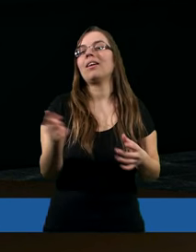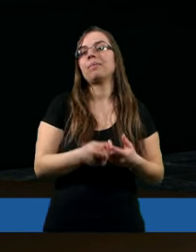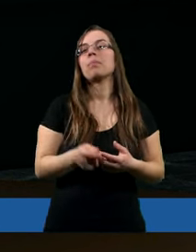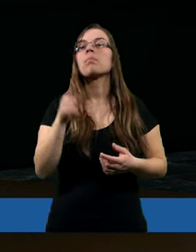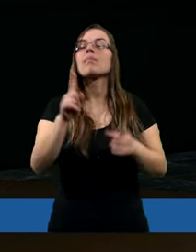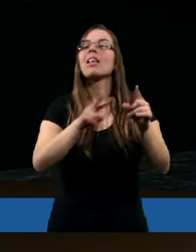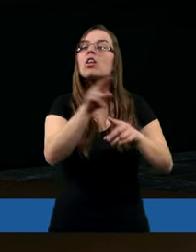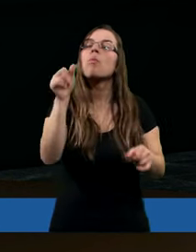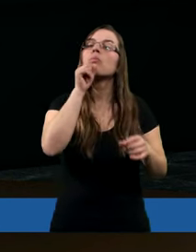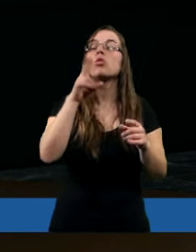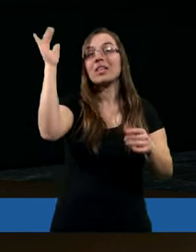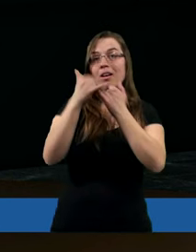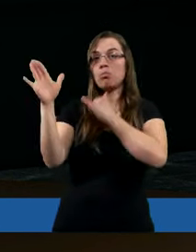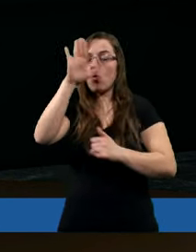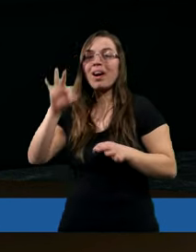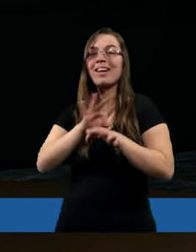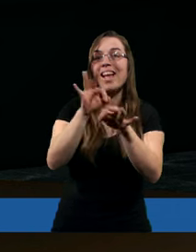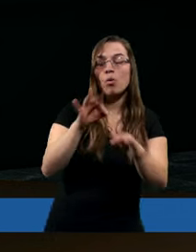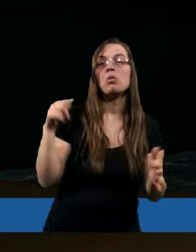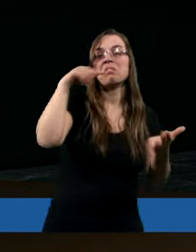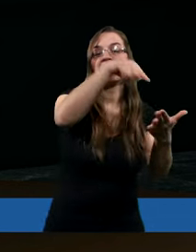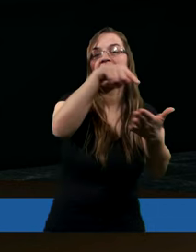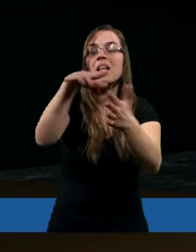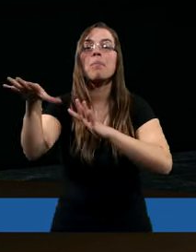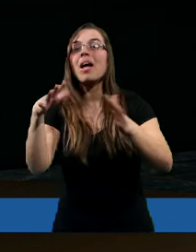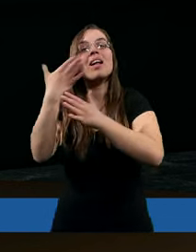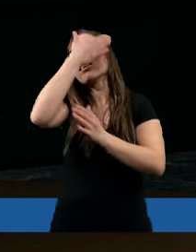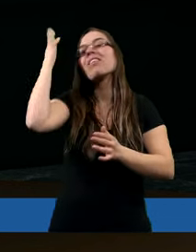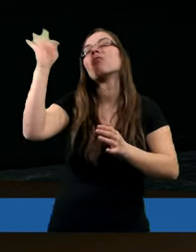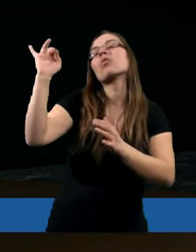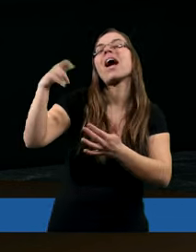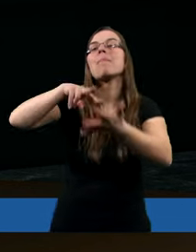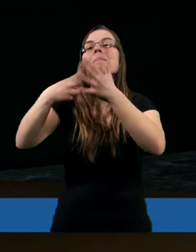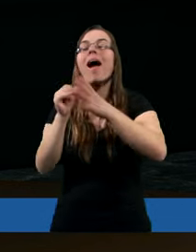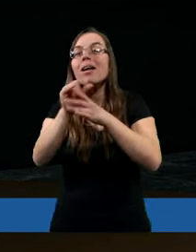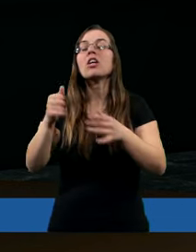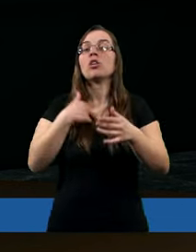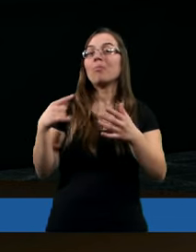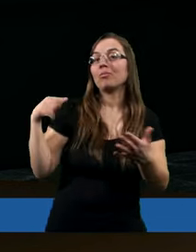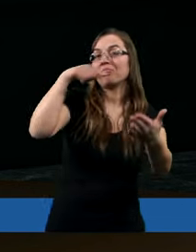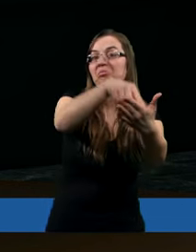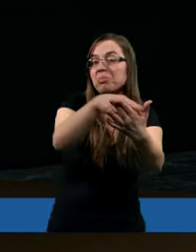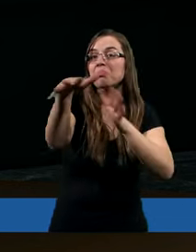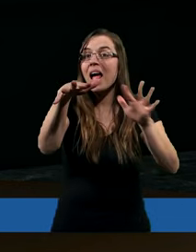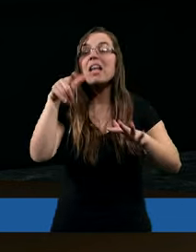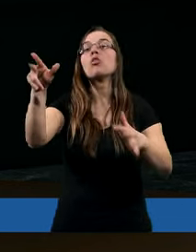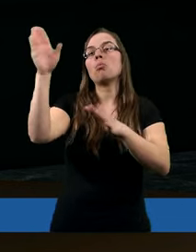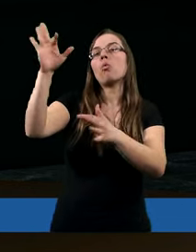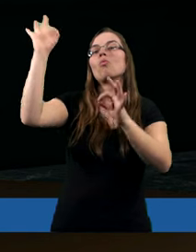rzeczy, do których nas prowadzi Bóg, bo nigdy nie wiemy, jaki jest Jego plan. Tak? A w moim planie